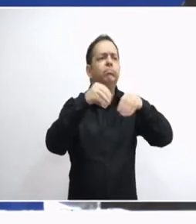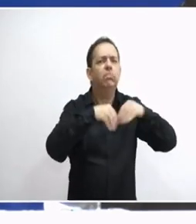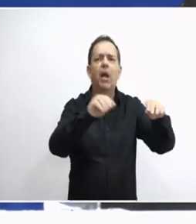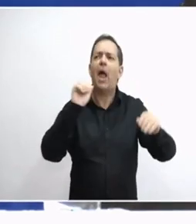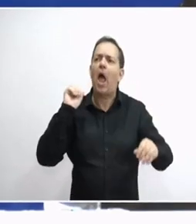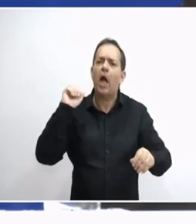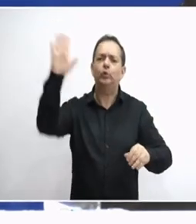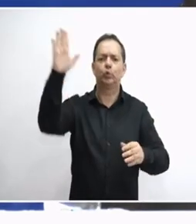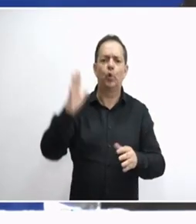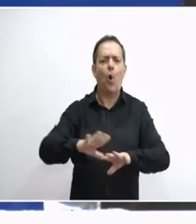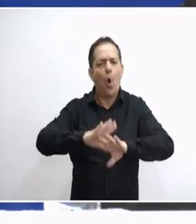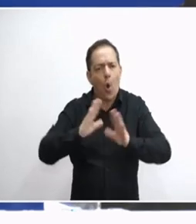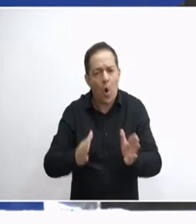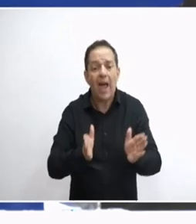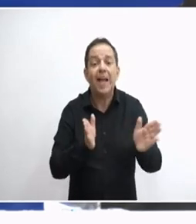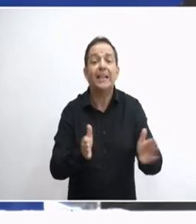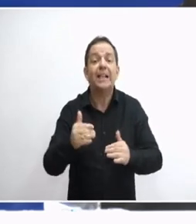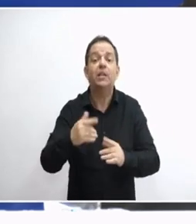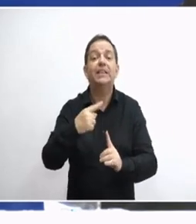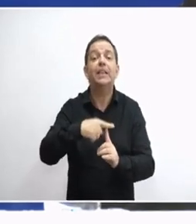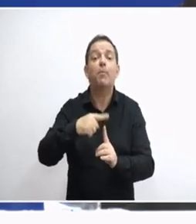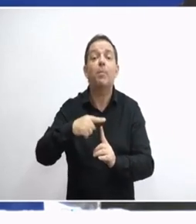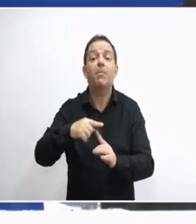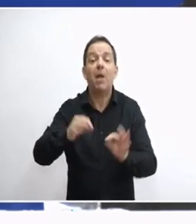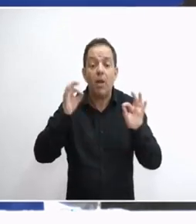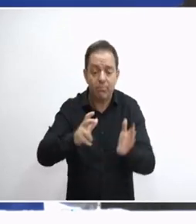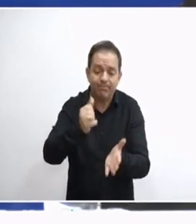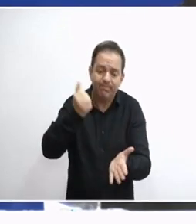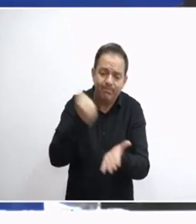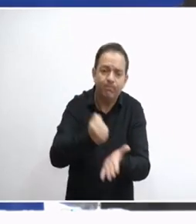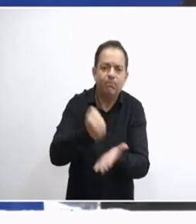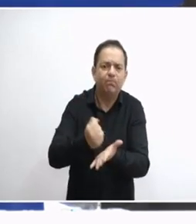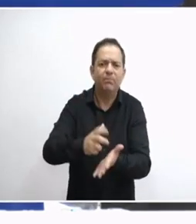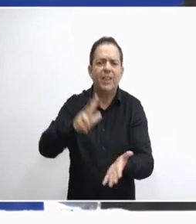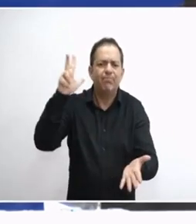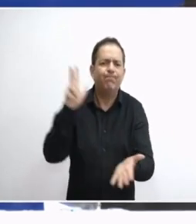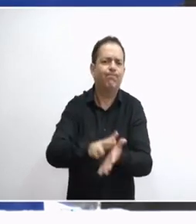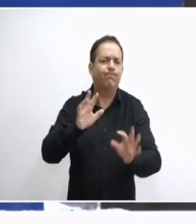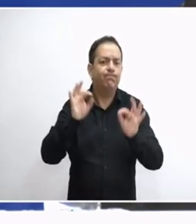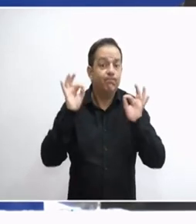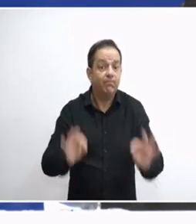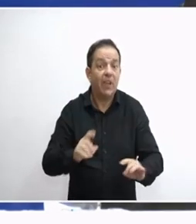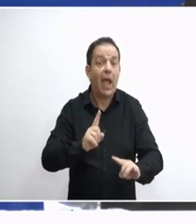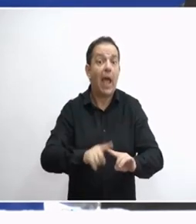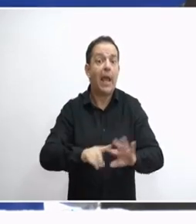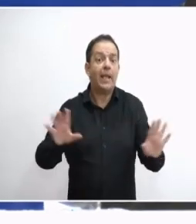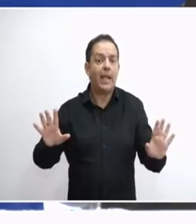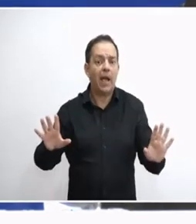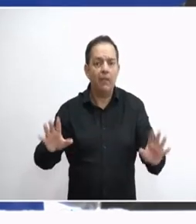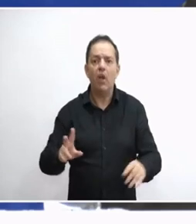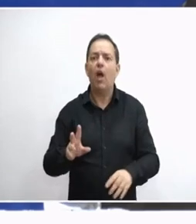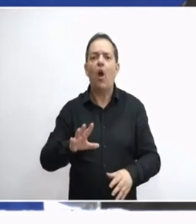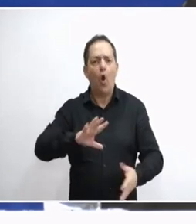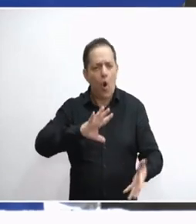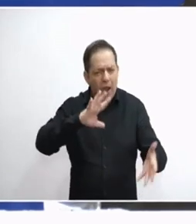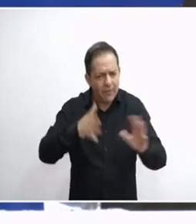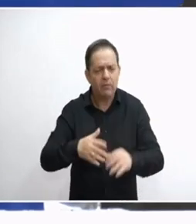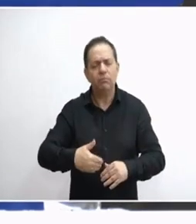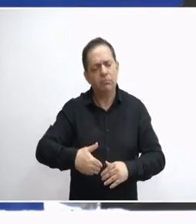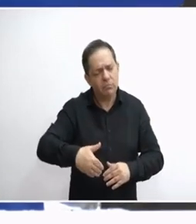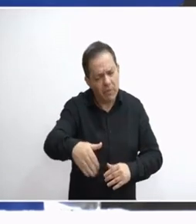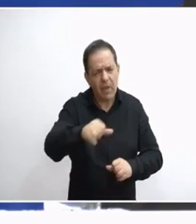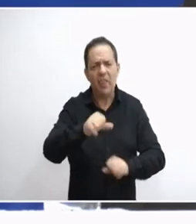κάνουμε με όλα μας τα προϊόντα τυποποιημένα. Αμυγές ελληνικά. Η θέση είναι πολύ συγκεκριμένη και όλος αυτός ο χάρτης θα αλλάξει